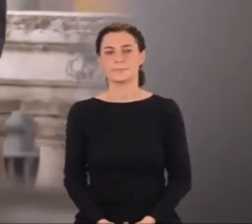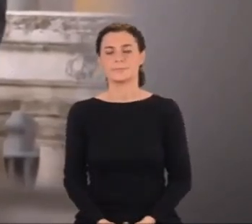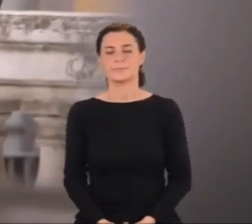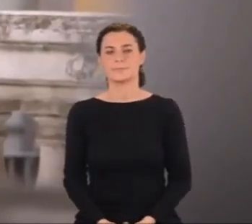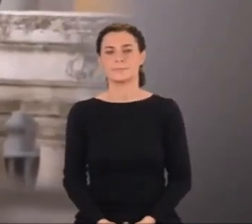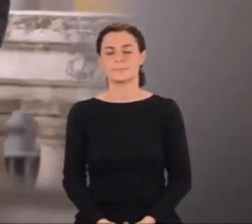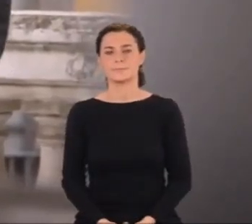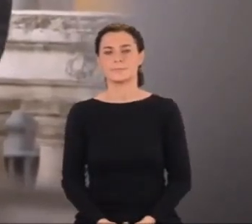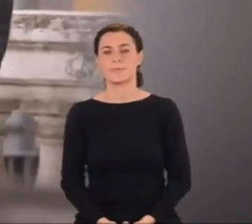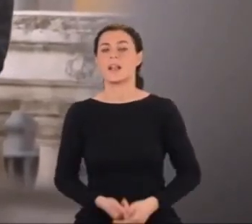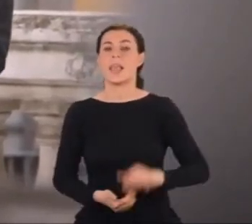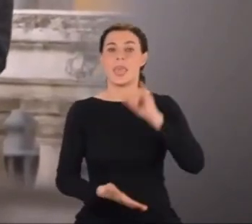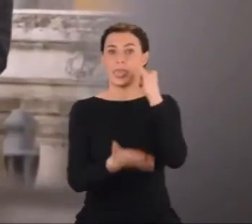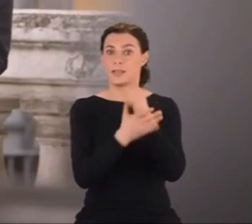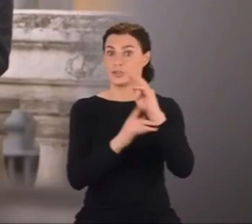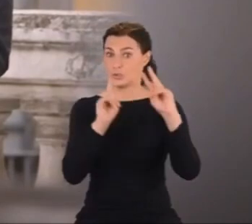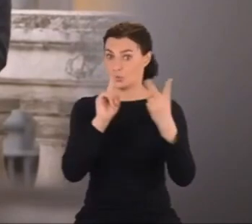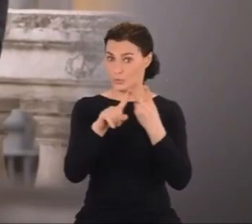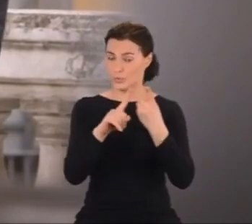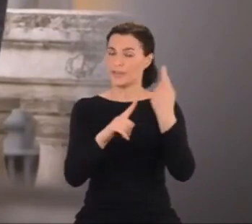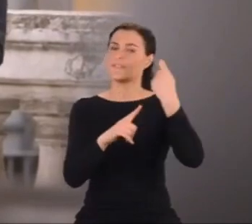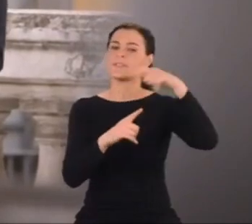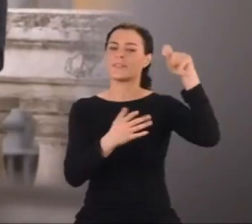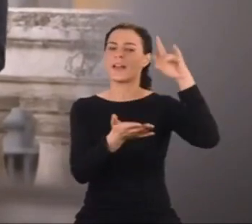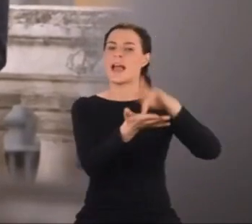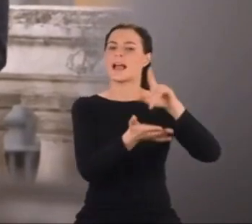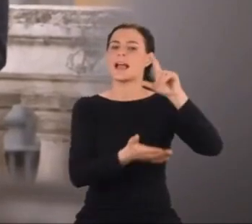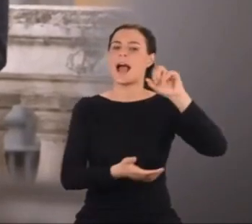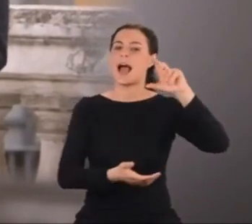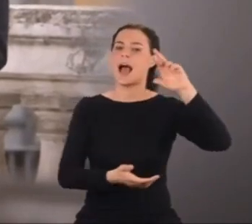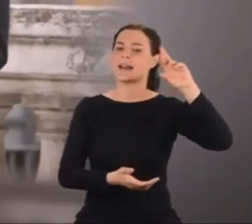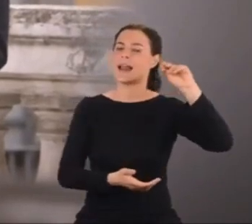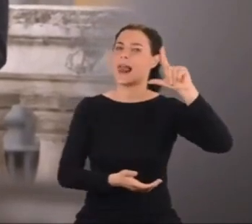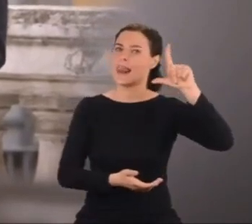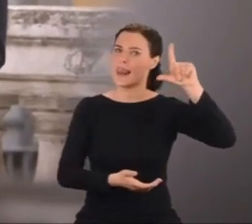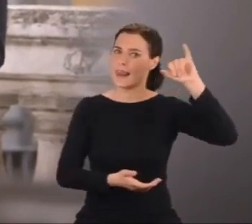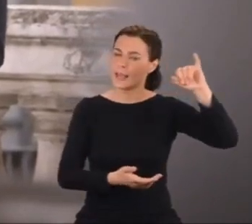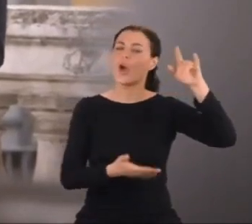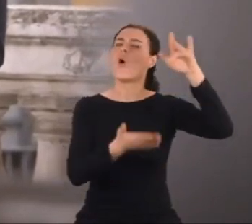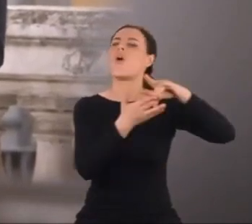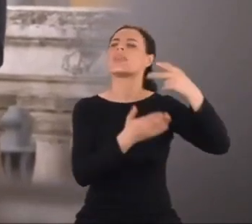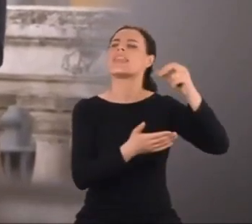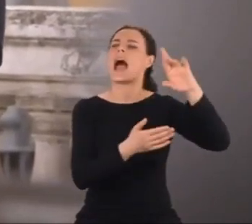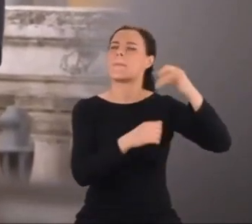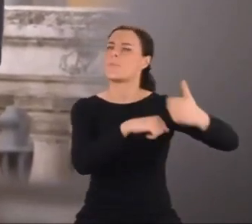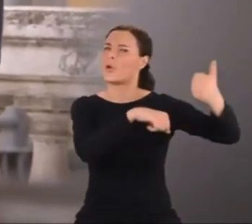Drugi list napisał do Karel Lego, kolegi i dyrektora instytutu w Neapolu.